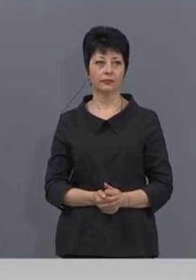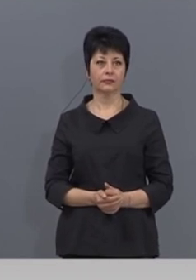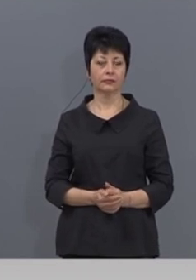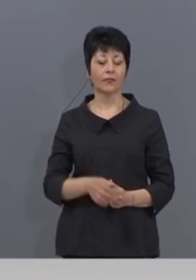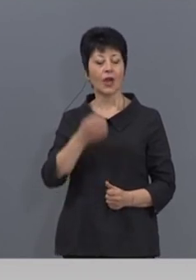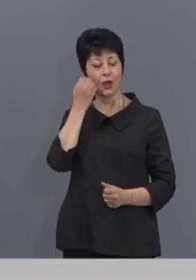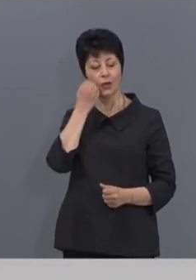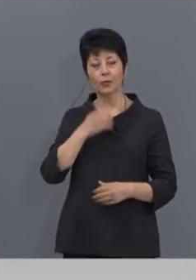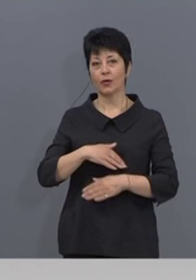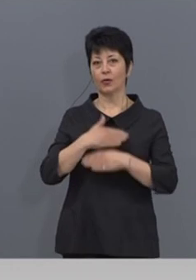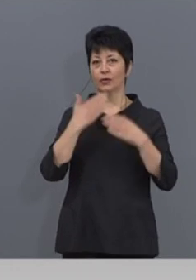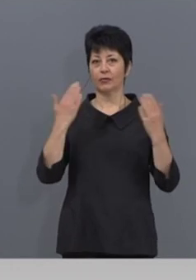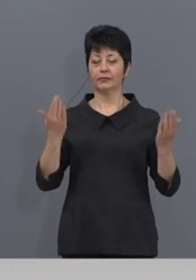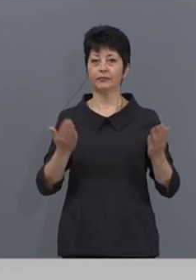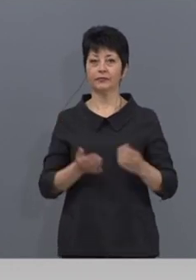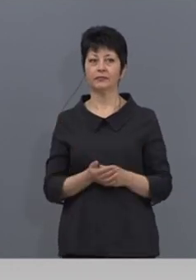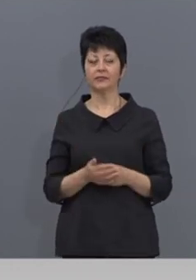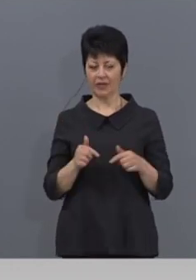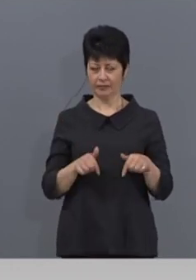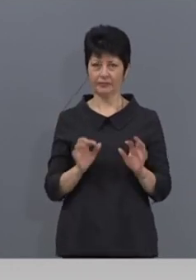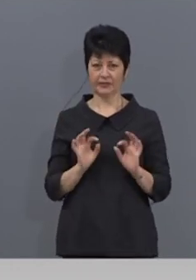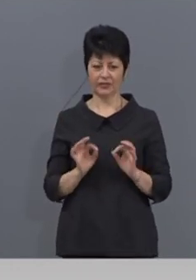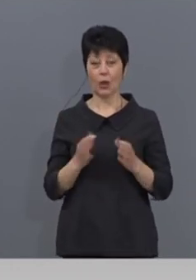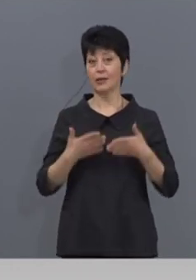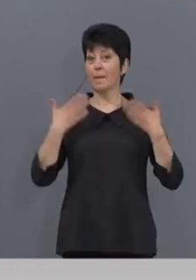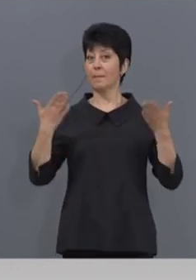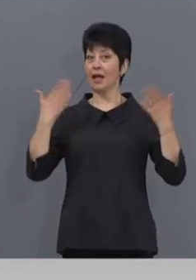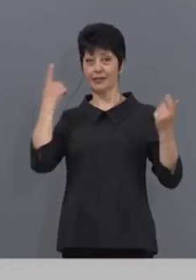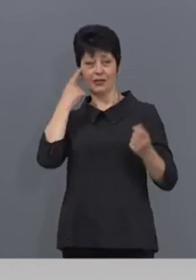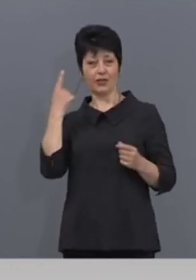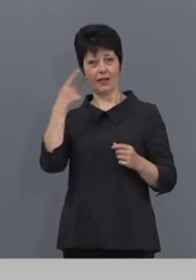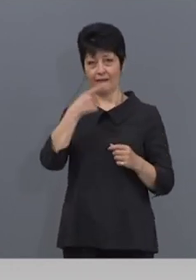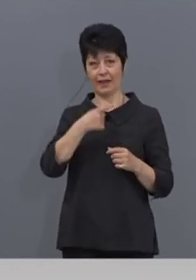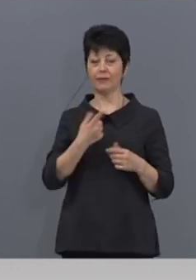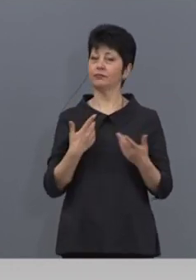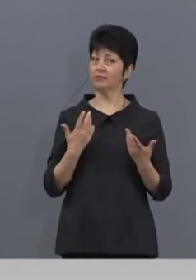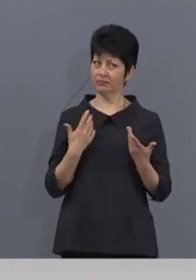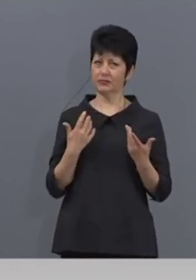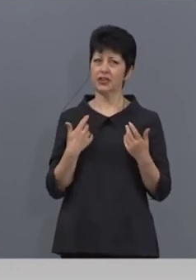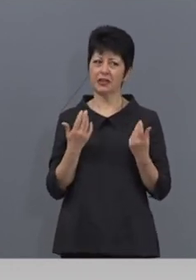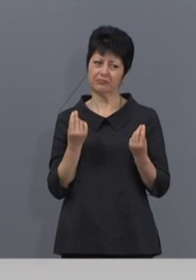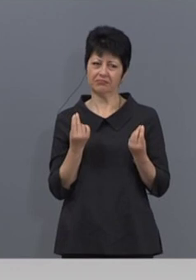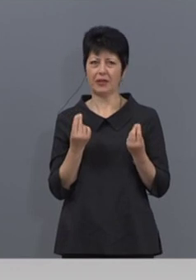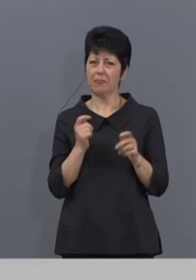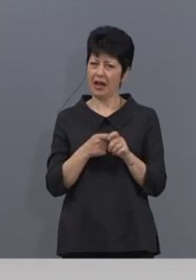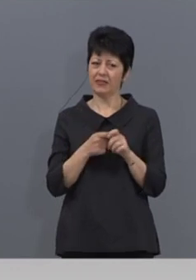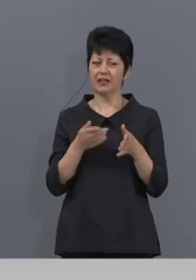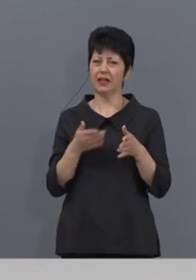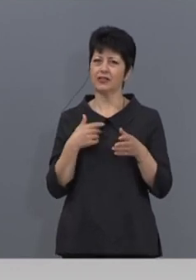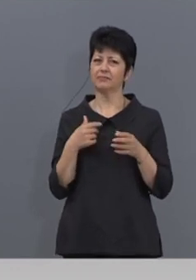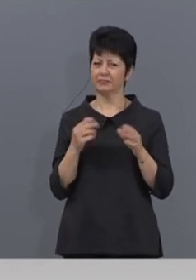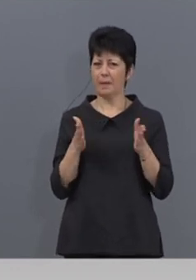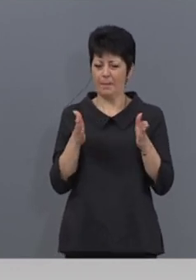Добро утро. В този празничен ден ще се постарая да бъда максимално